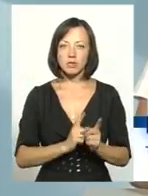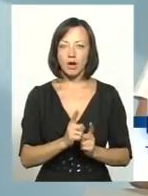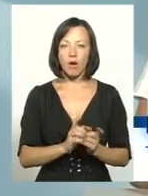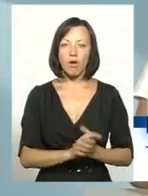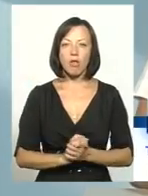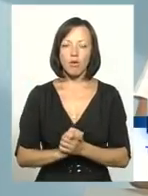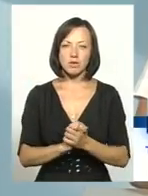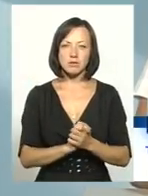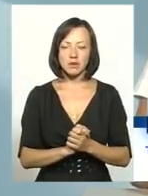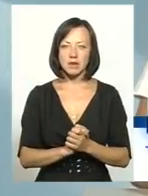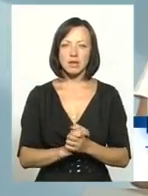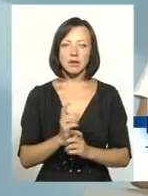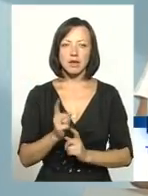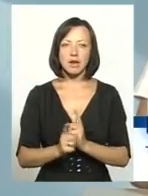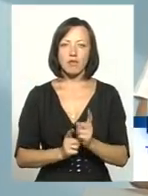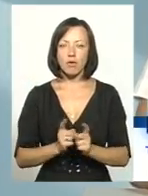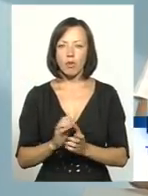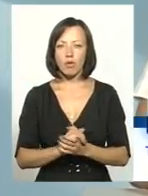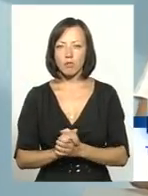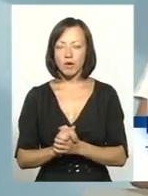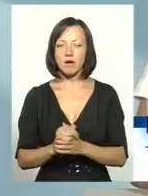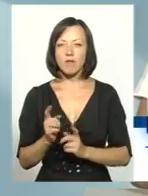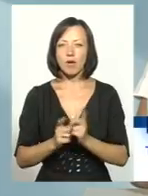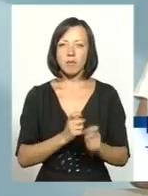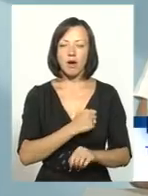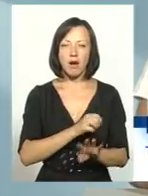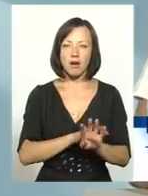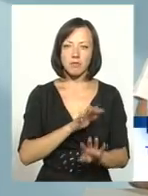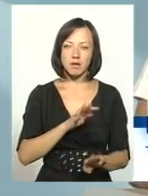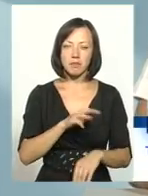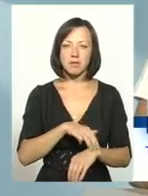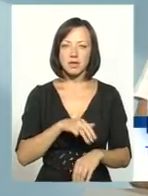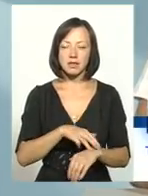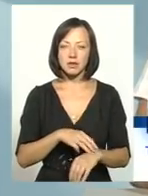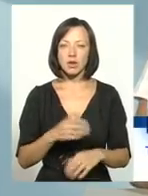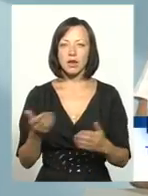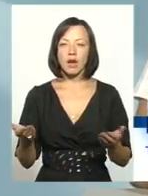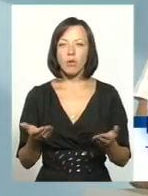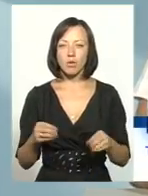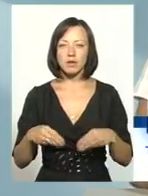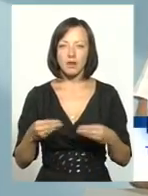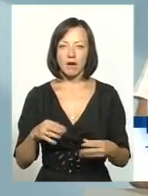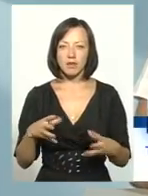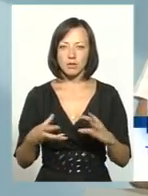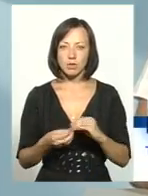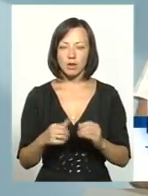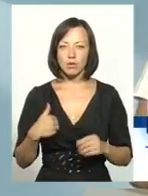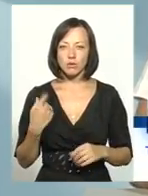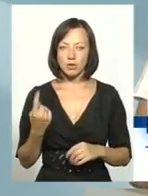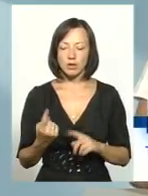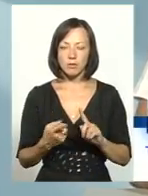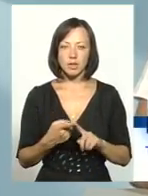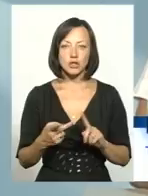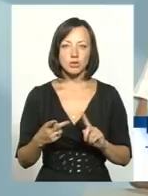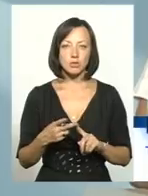колгоспи. Реформи колгоспи, реформа армії, реформа милітії, який дав результат хоч один, все одно.